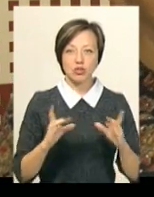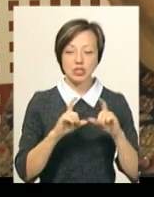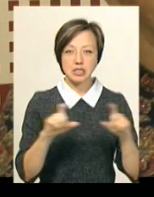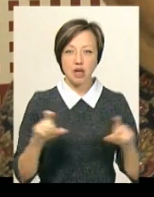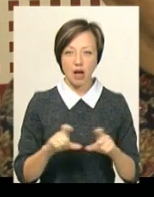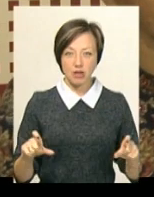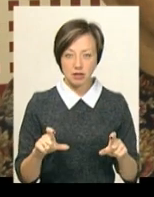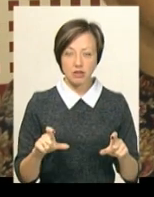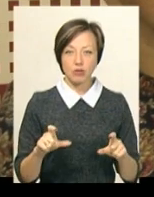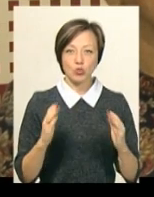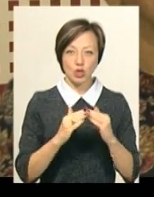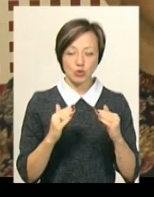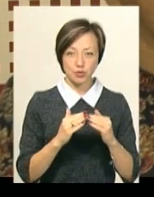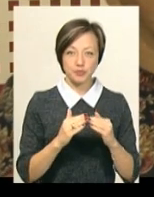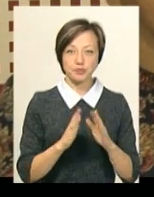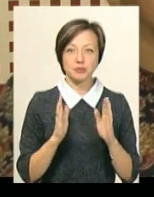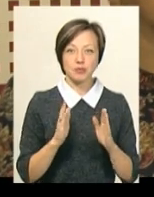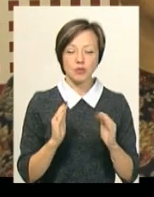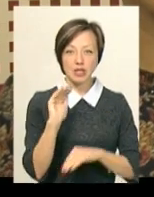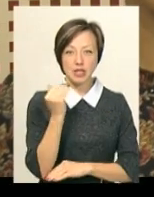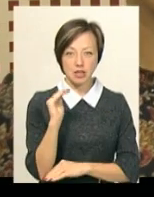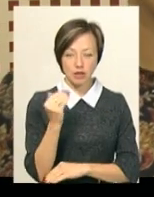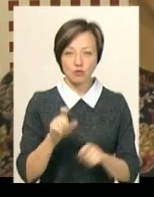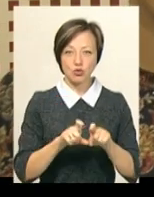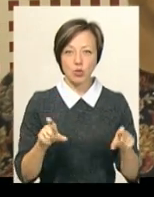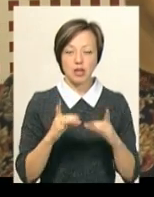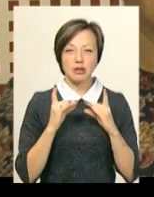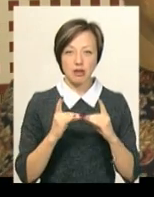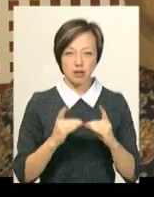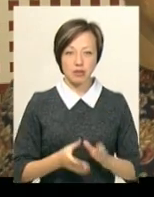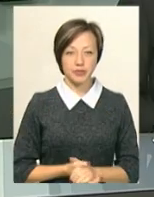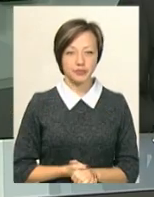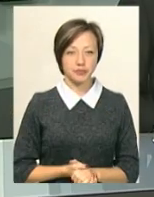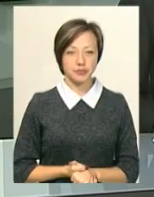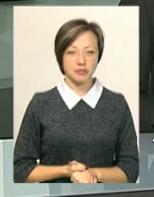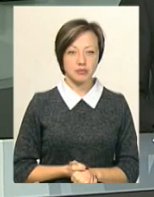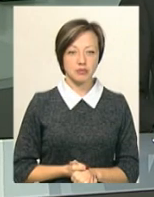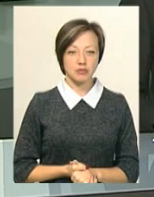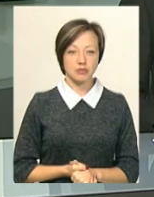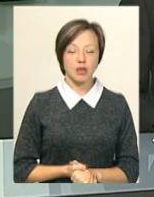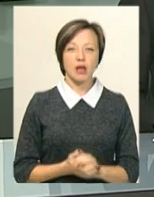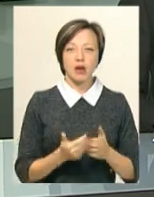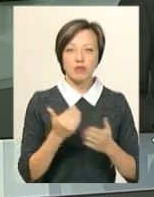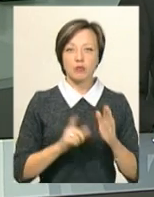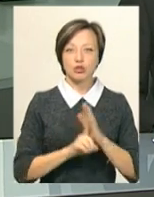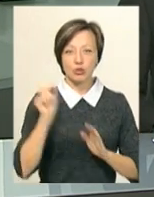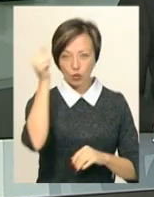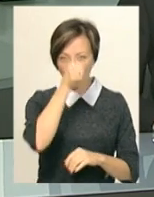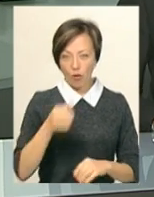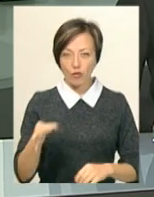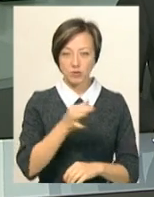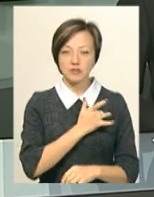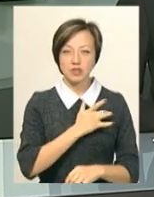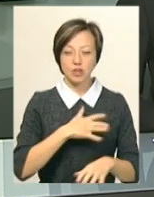закладах, а саме в дитячому будинку, будинку дитини, в школі-інтернаті. Від початку року в області